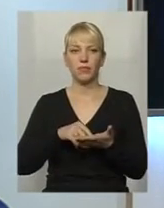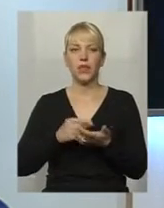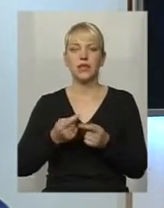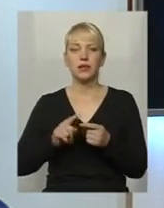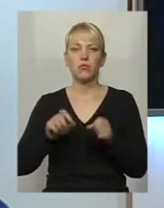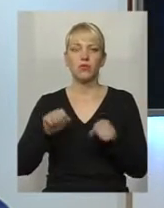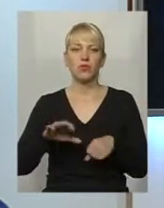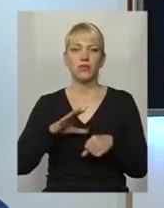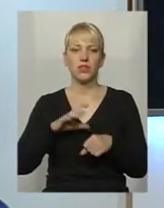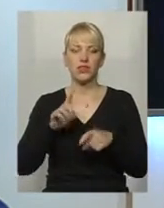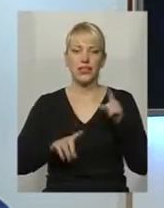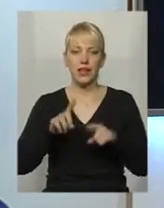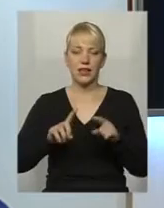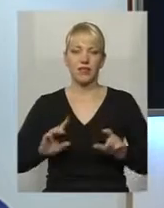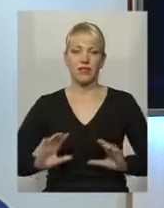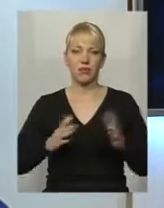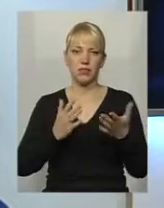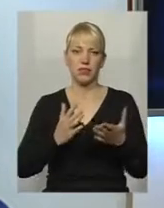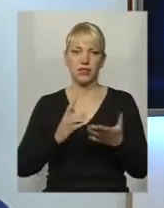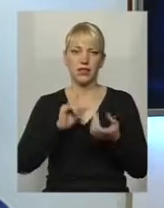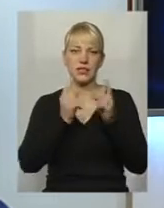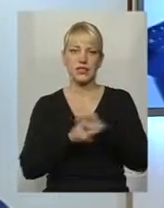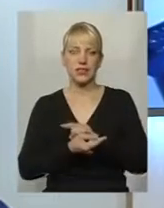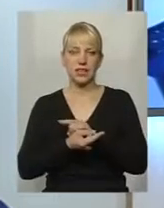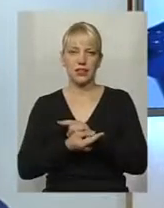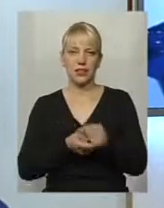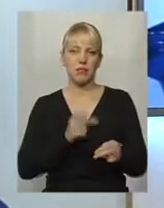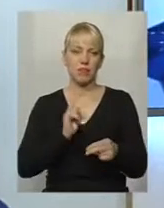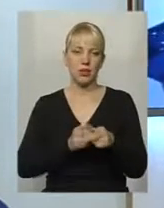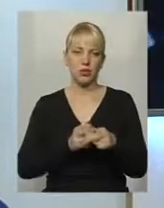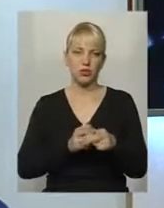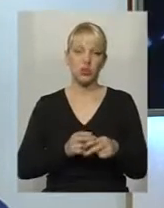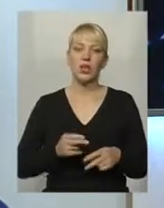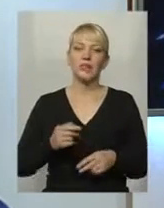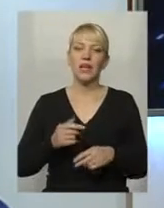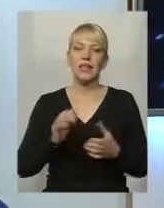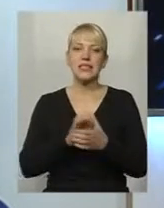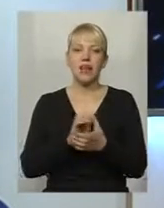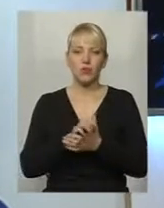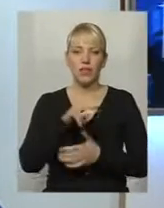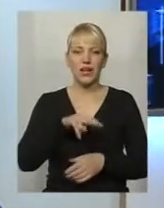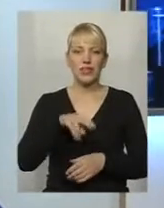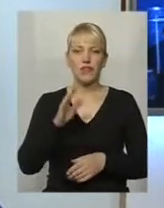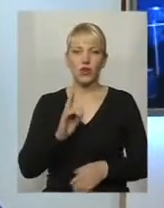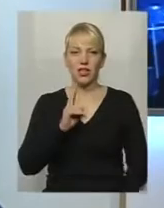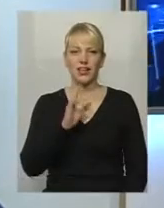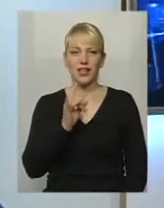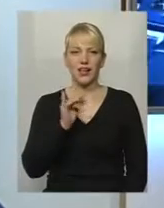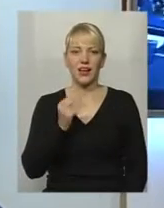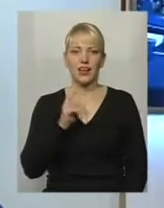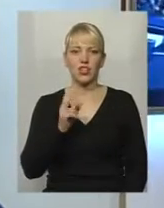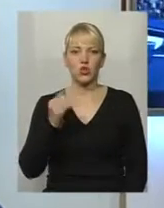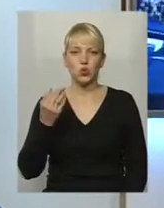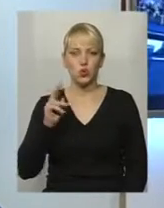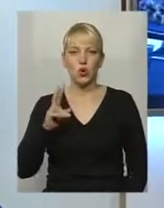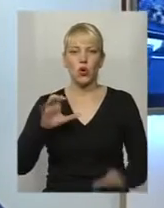може в деяких випадках стати непереборною перепоною. Отже, знайомтеся. Лариса Володимирівна Кирюкішчук – голова